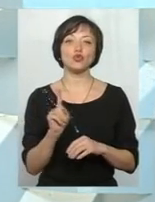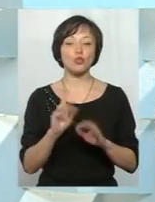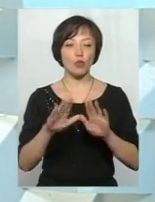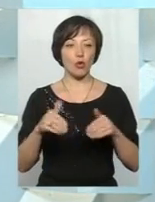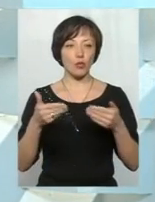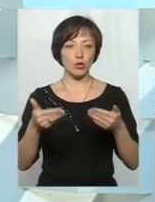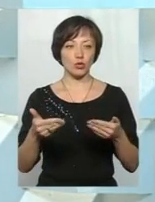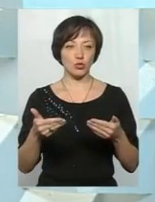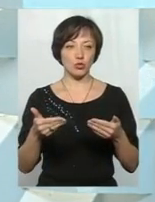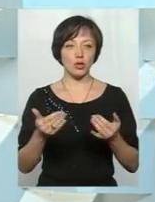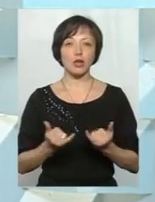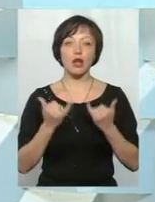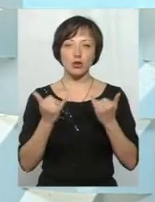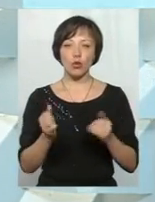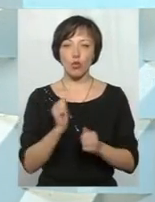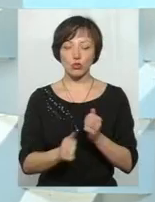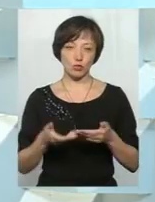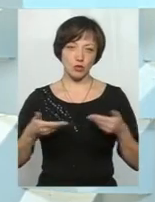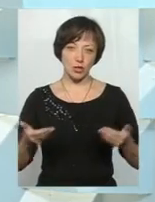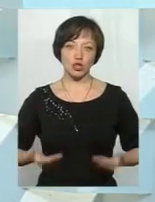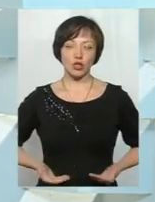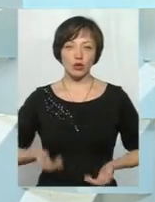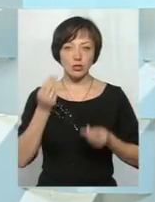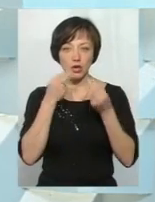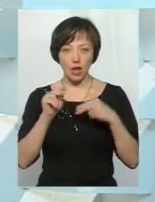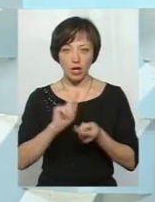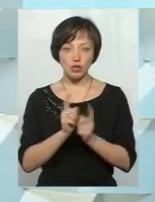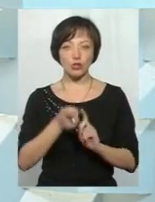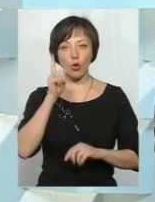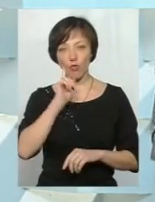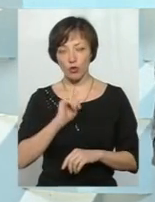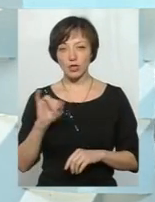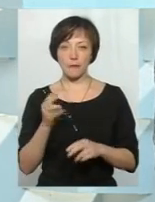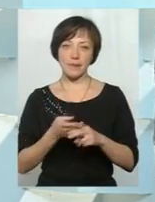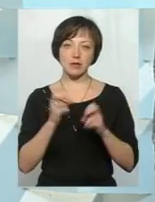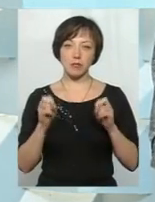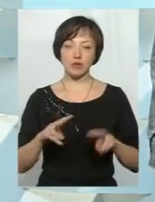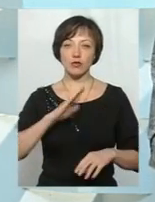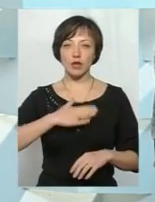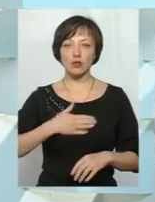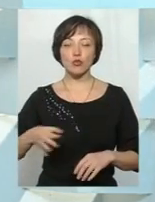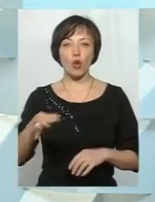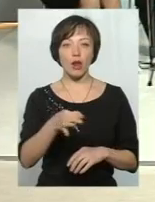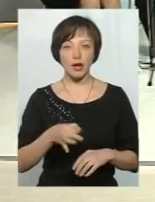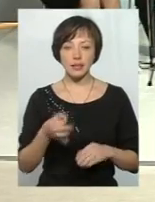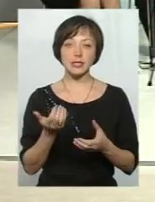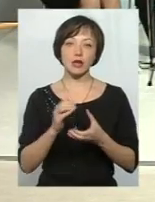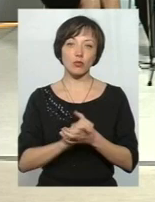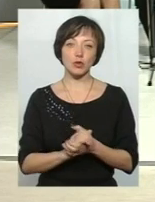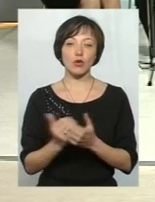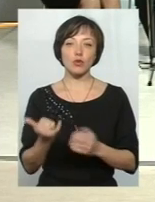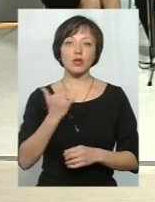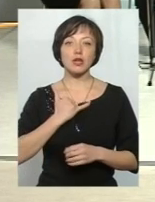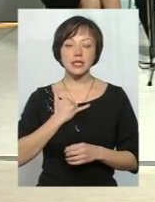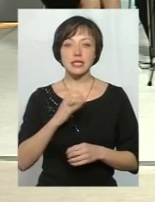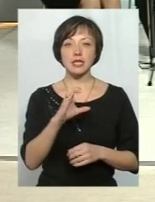пропонують, власне, для того, аби кожному з нас жилося краще, комфортніше та безпечніше в нашому краї. Отже, знайомтеся, до нас